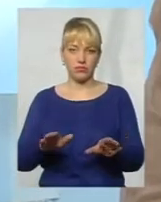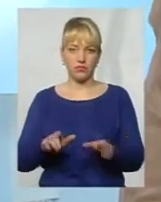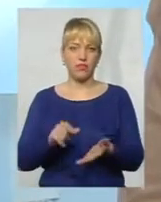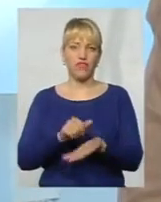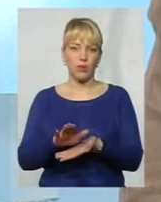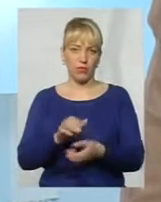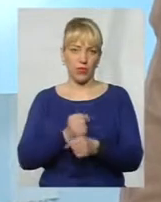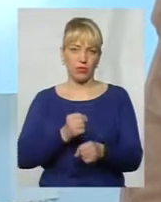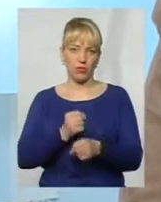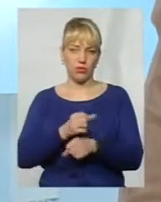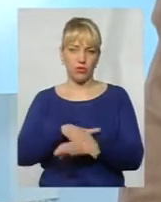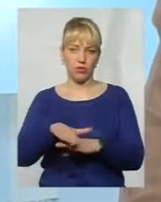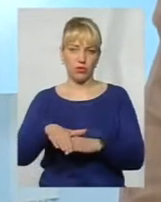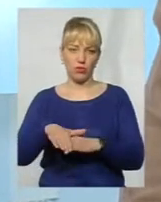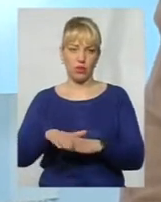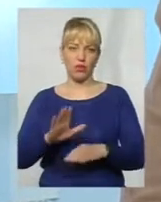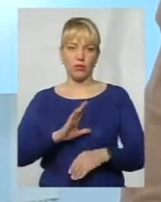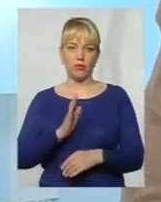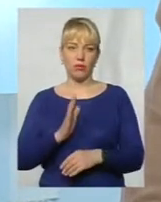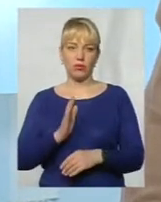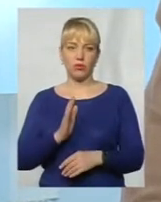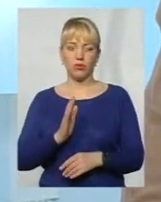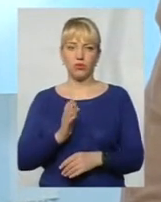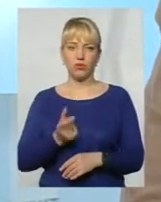ноги. Було дуже таке